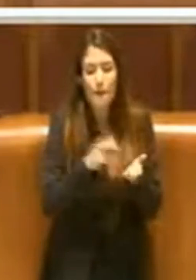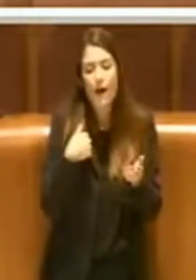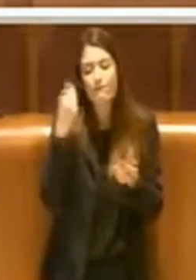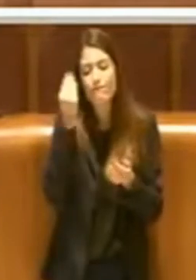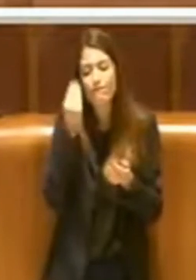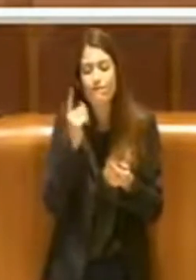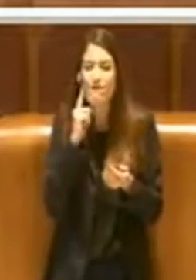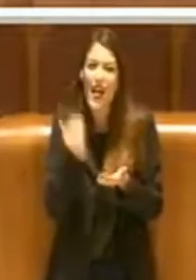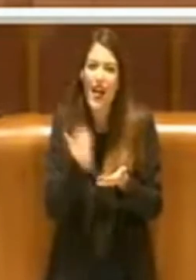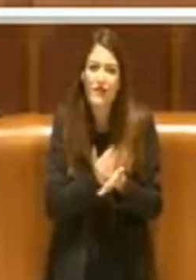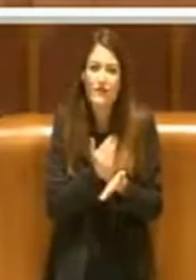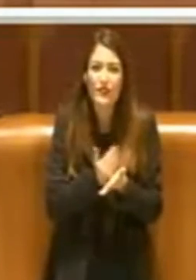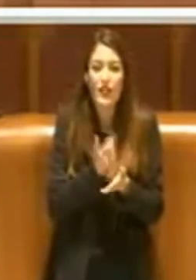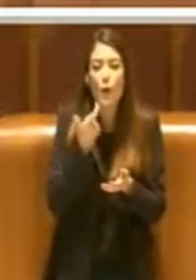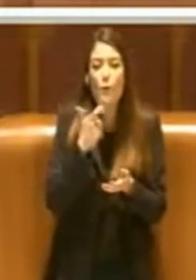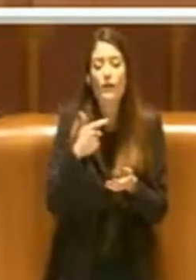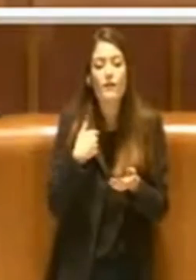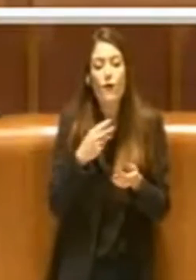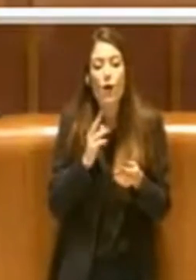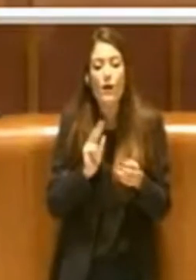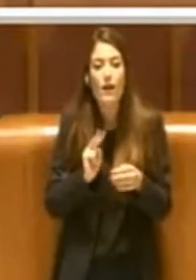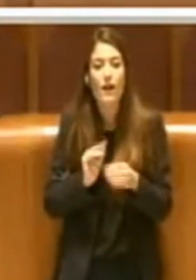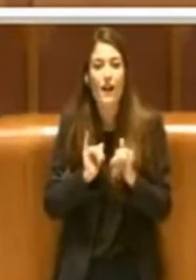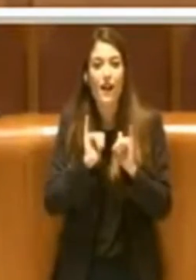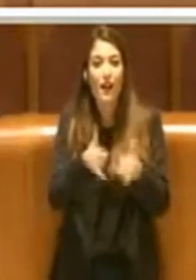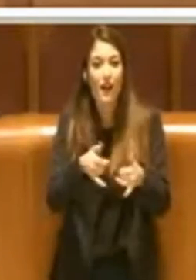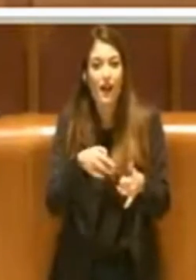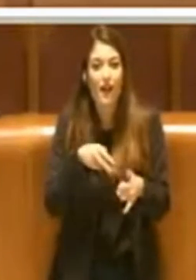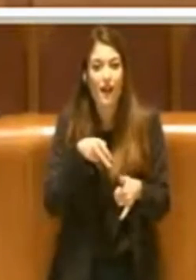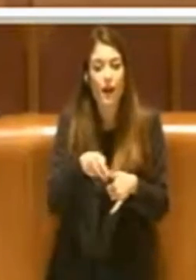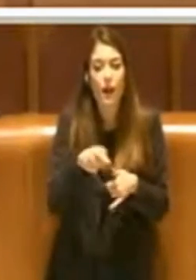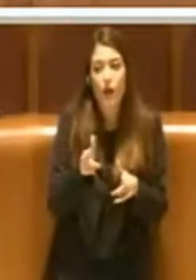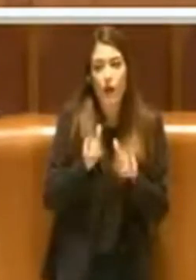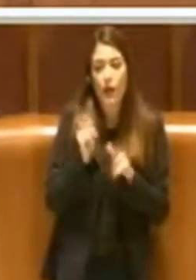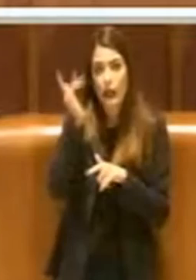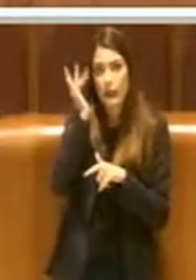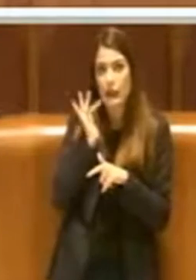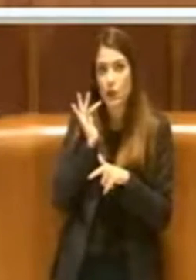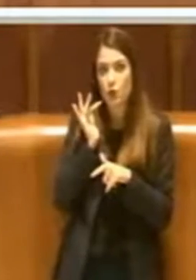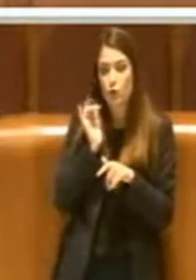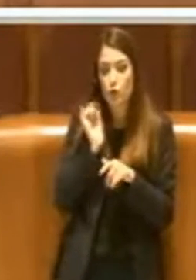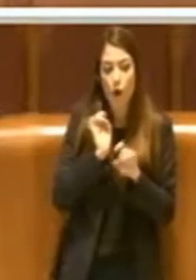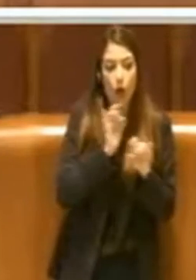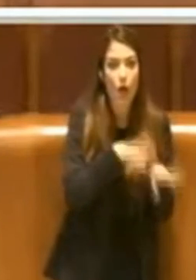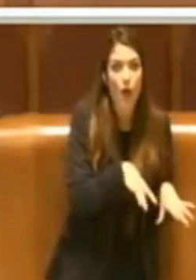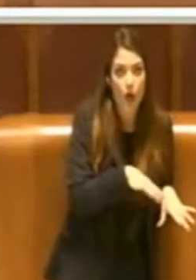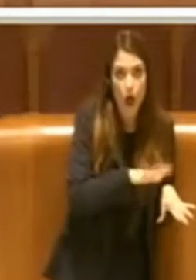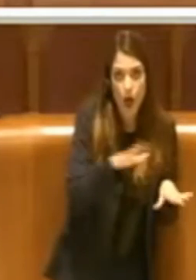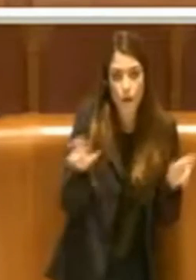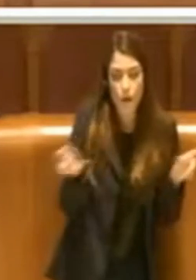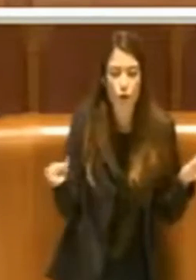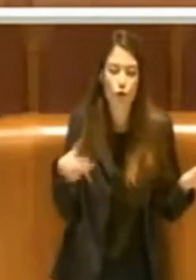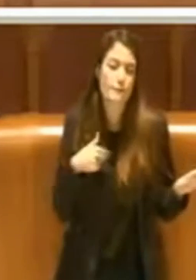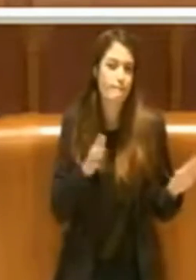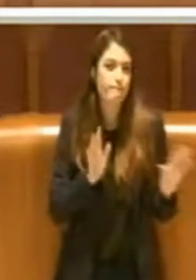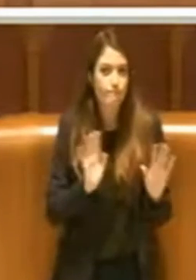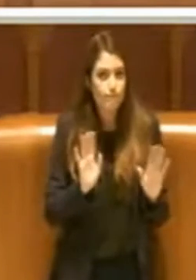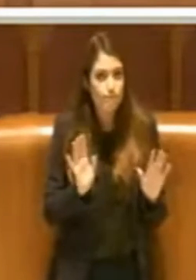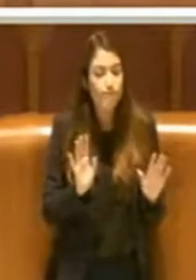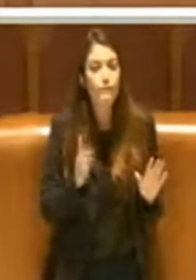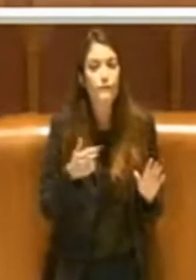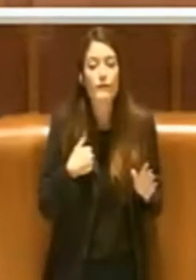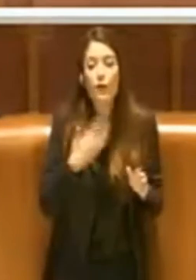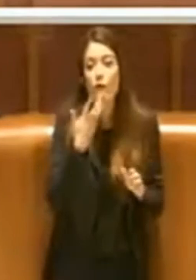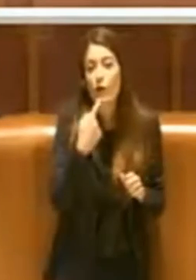qualsiasi tipo di spostamento può essere a rischio o possiamo mettere a rischio gli altri. Quindi ancora una volta, Presidente,